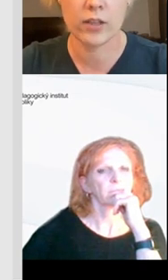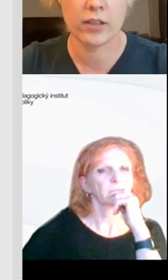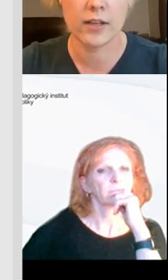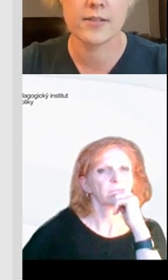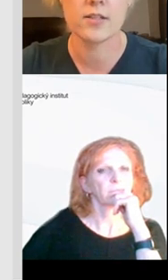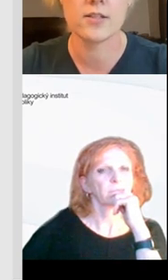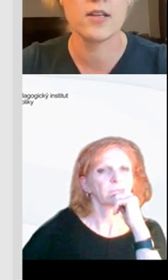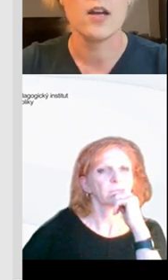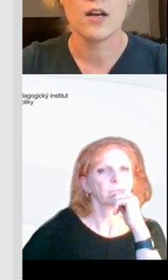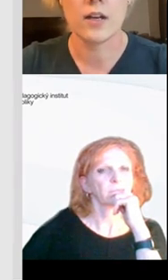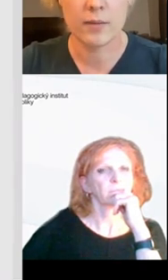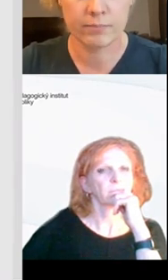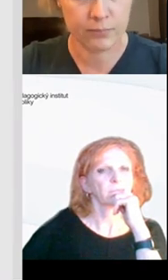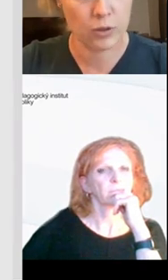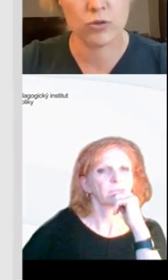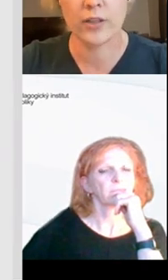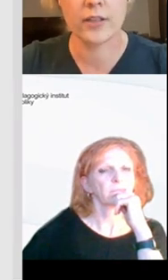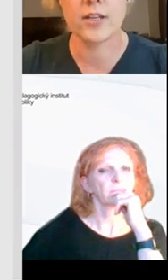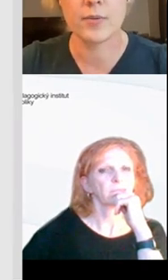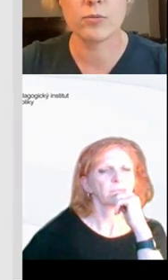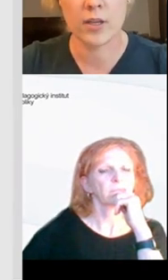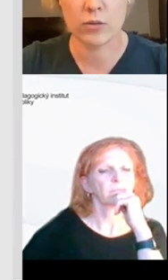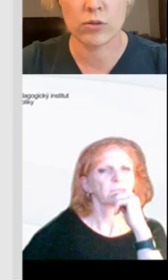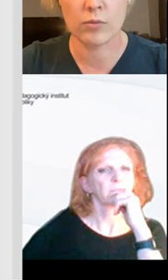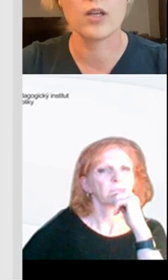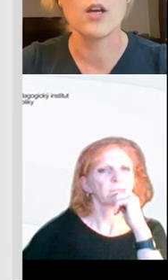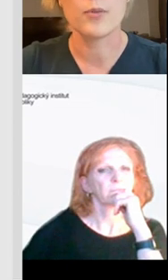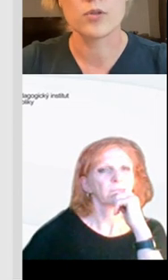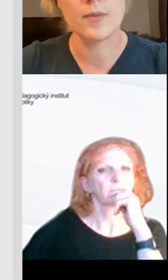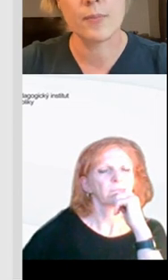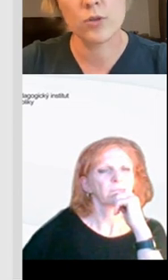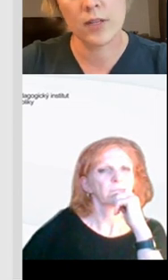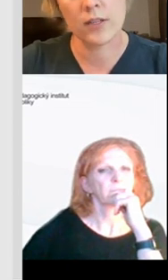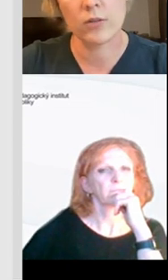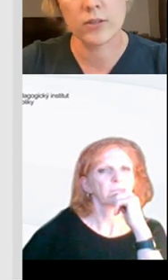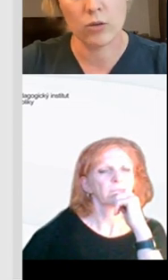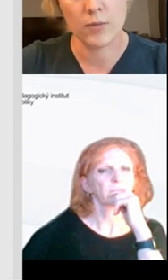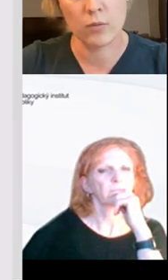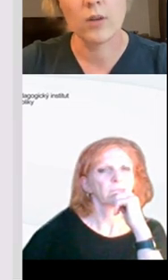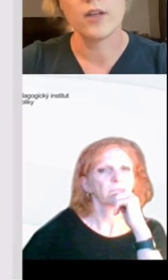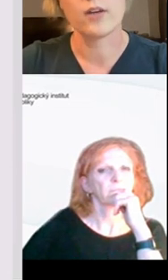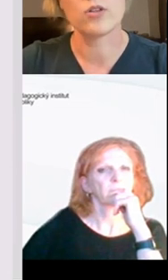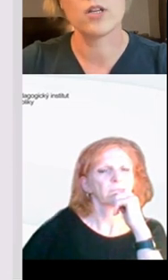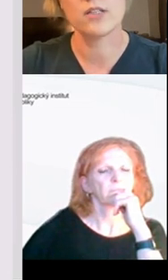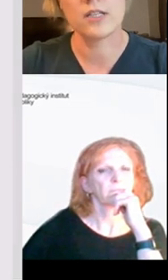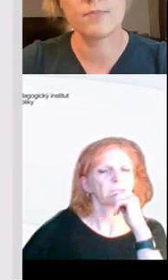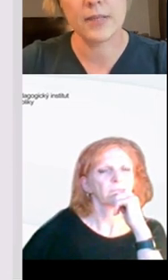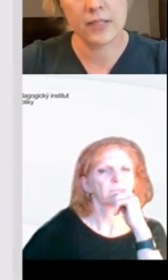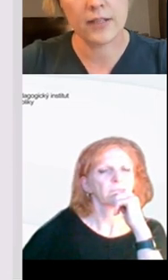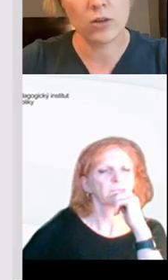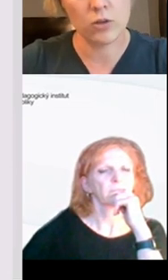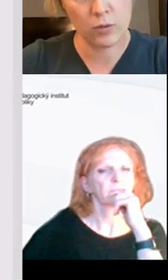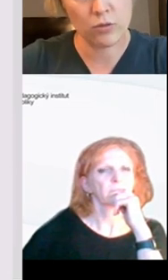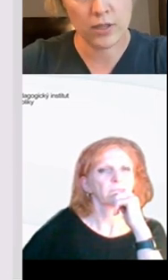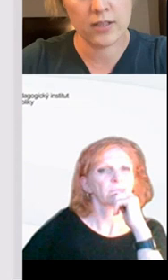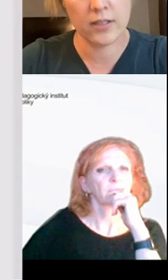digitální technologie, digitální zařízení, pokročily digitální pomůcky, jako jsou roboti. Prosím, nepouživejte, je za odměnu. Jakože dítě